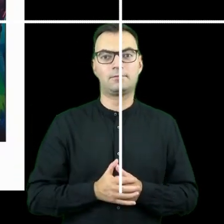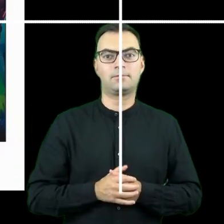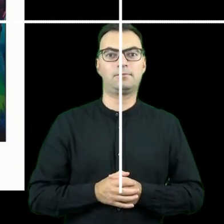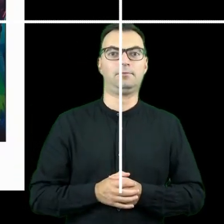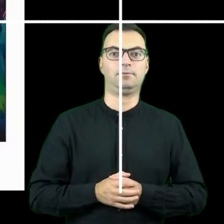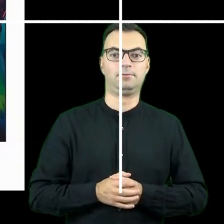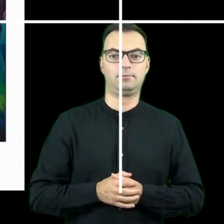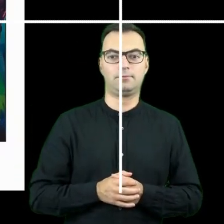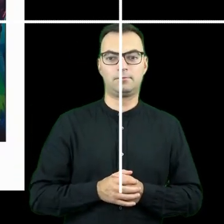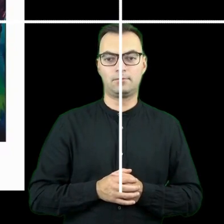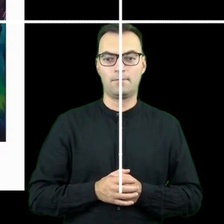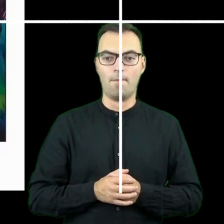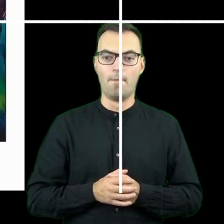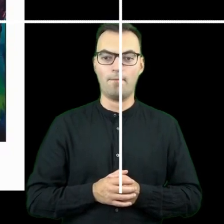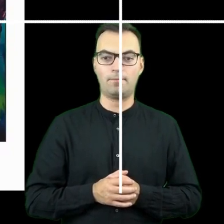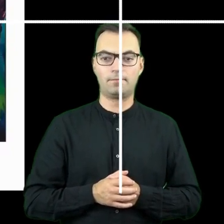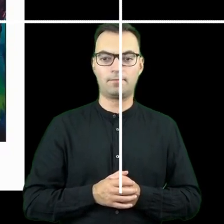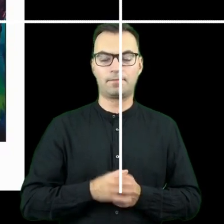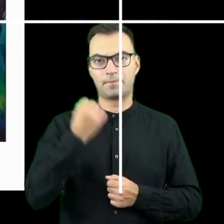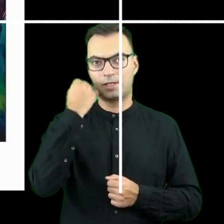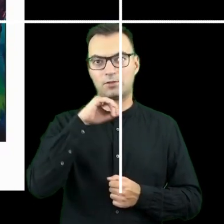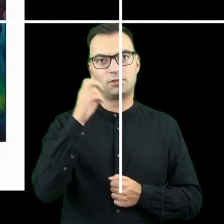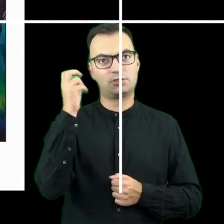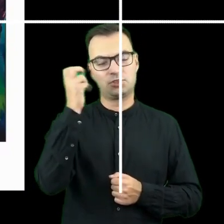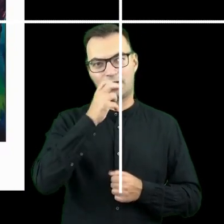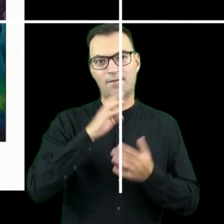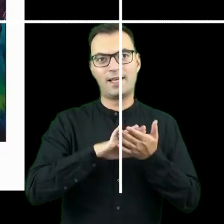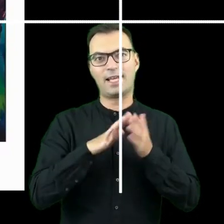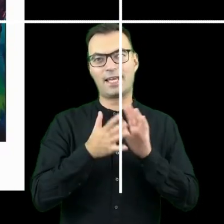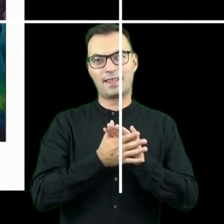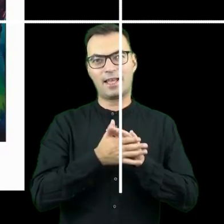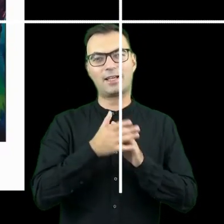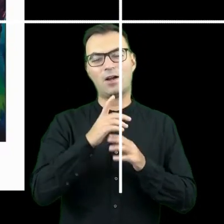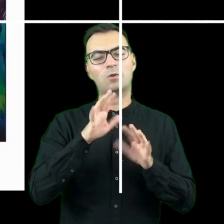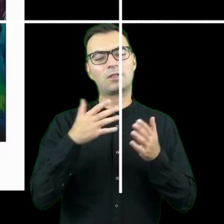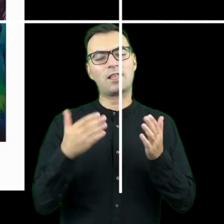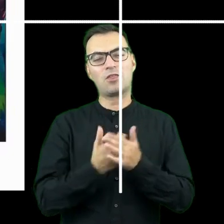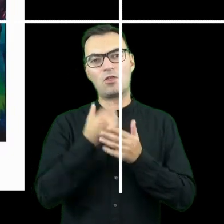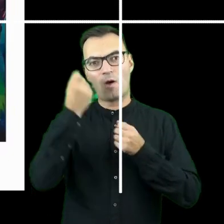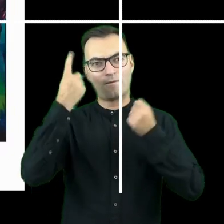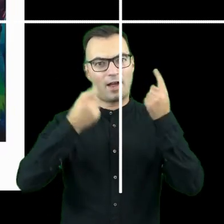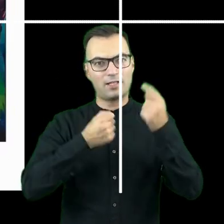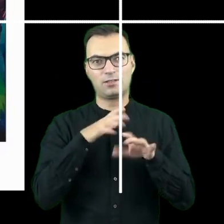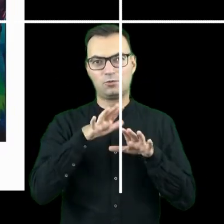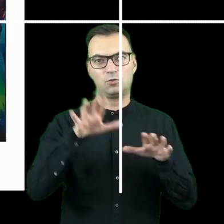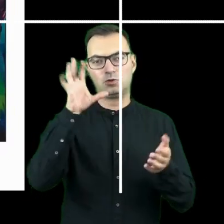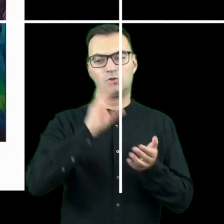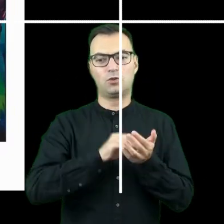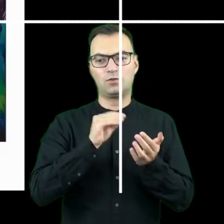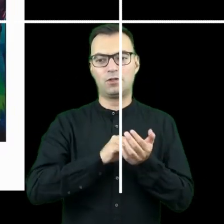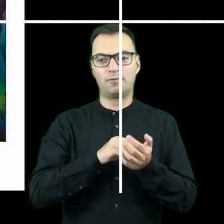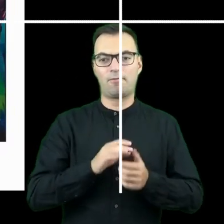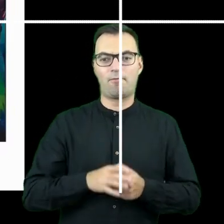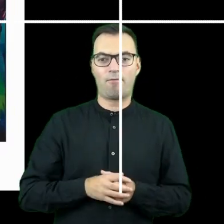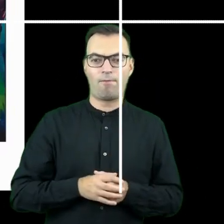mają niesamowicie ciekawym rynkiem innowacyjnym i mają bardzo dużo doświadczeń